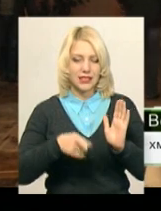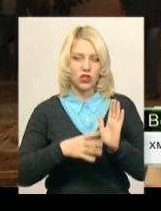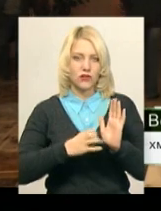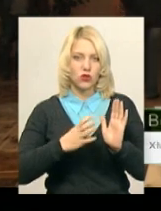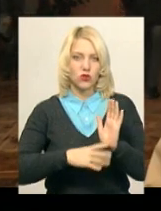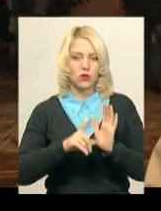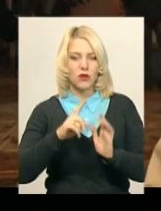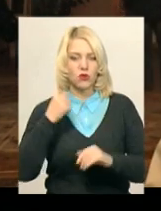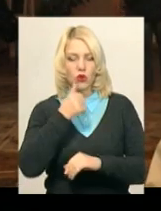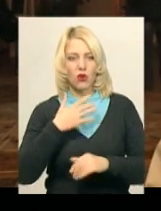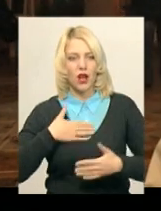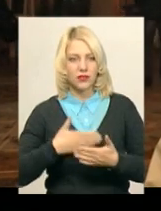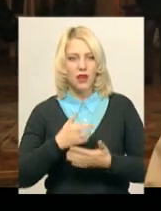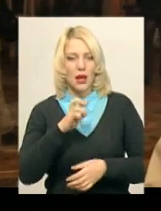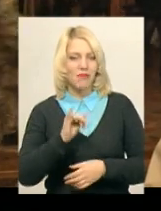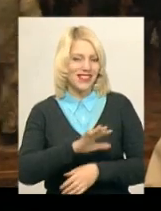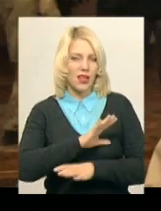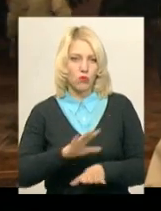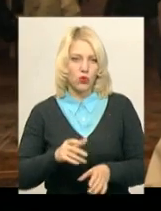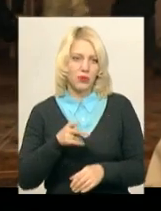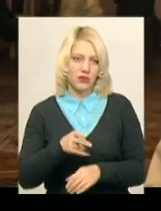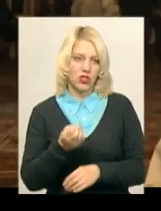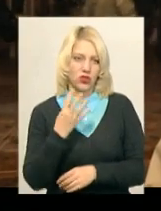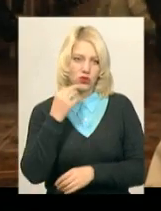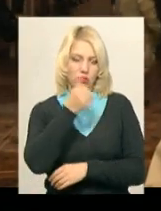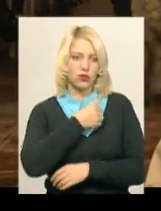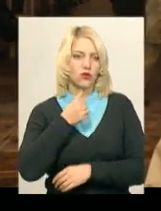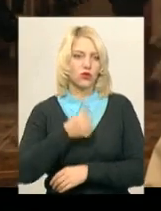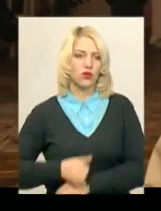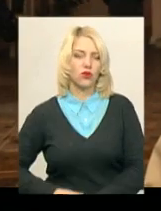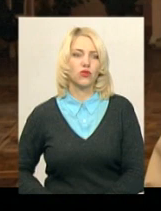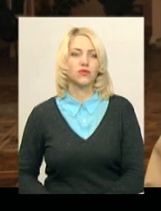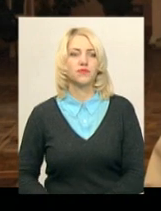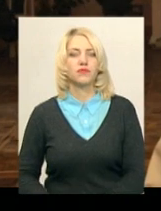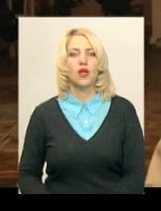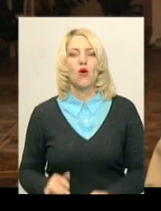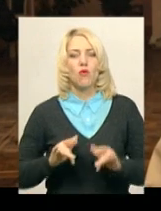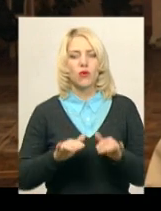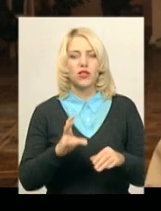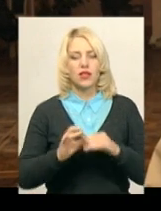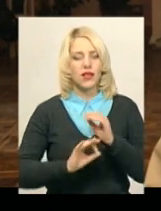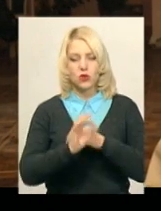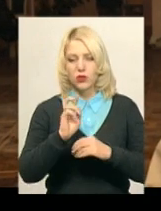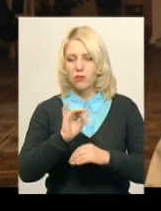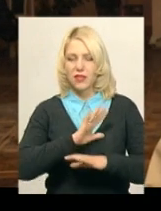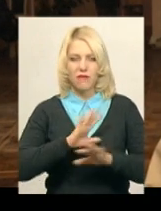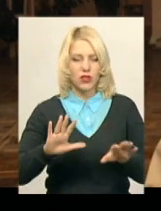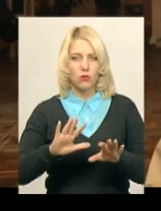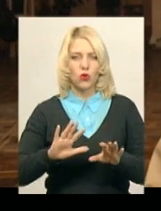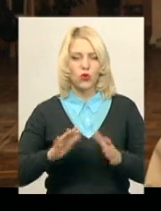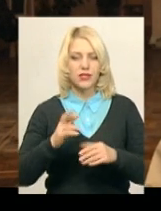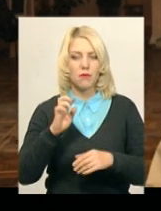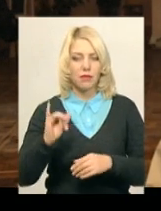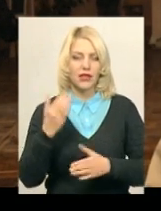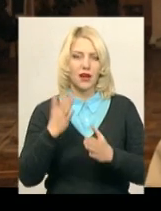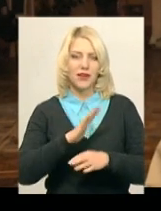активно. Тоді, мабуть, не було б 2014 року. Подій на Сході не відбулось би, якби таке виховання у нас